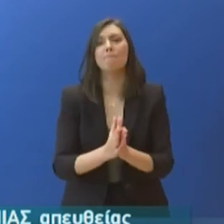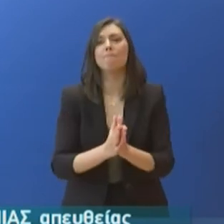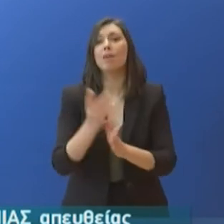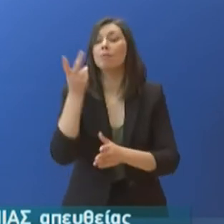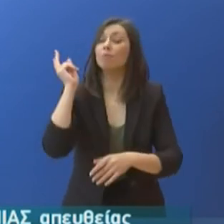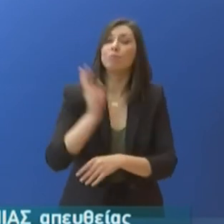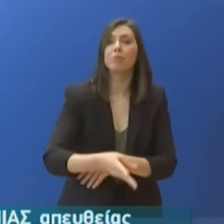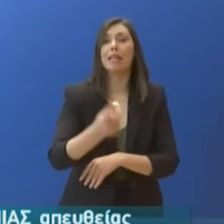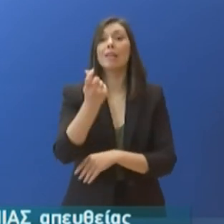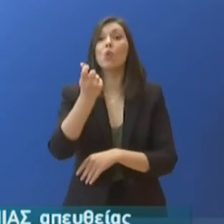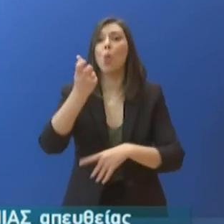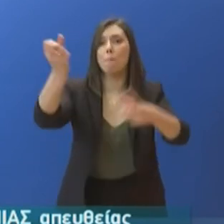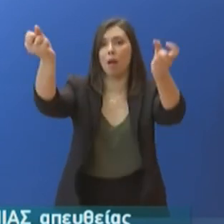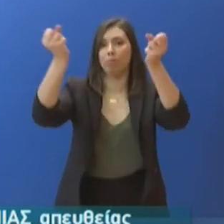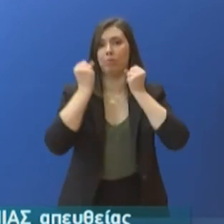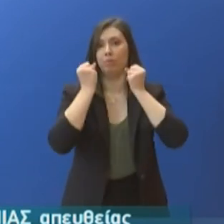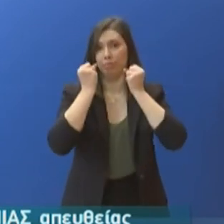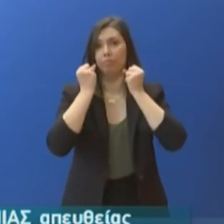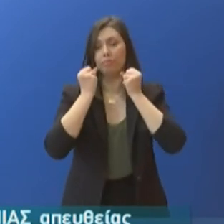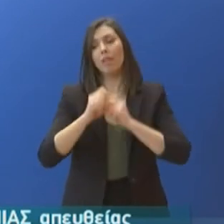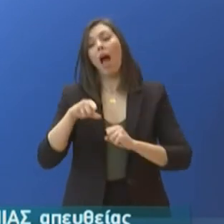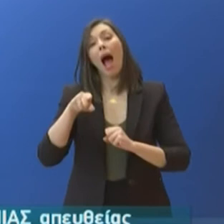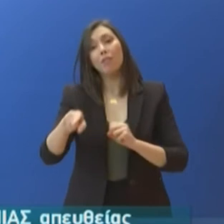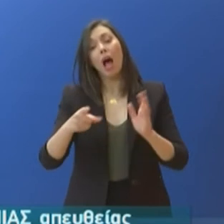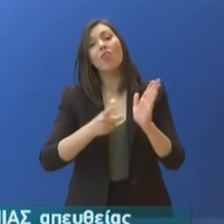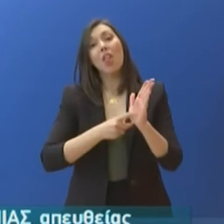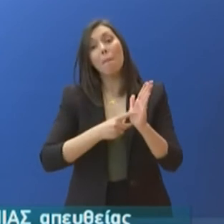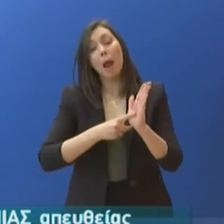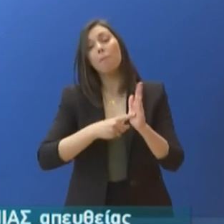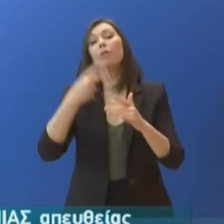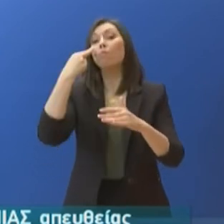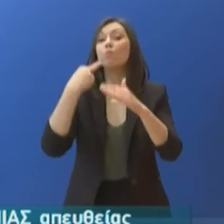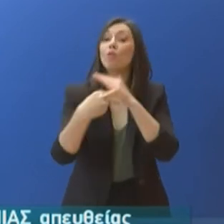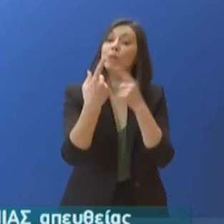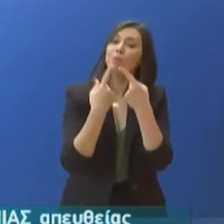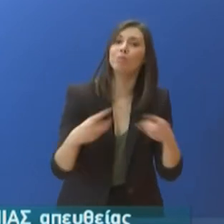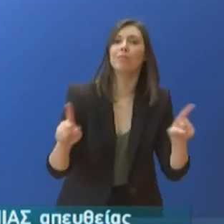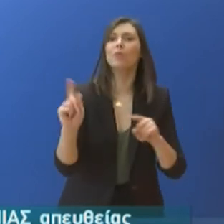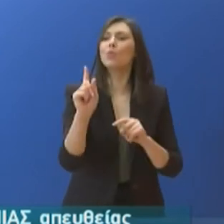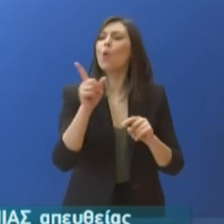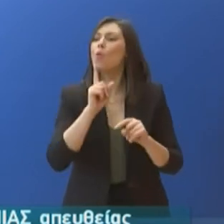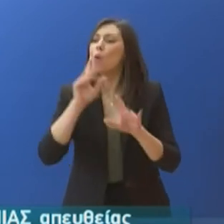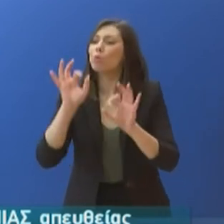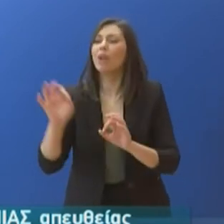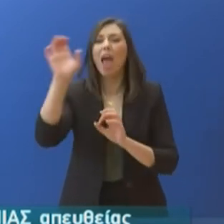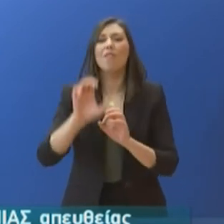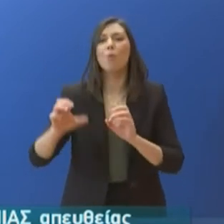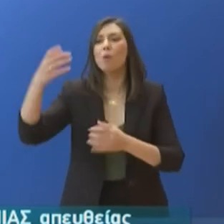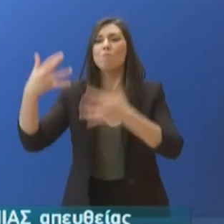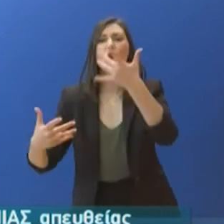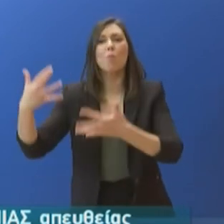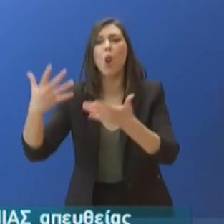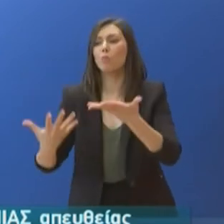επιπτώσεις. Και οι επιπτώσεις αυτές είναι ανάγκη να εξαιρεθούν από το εφιστάμενο πλαίσιο με την ευελιξία που προβλέπεται σε